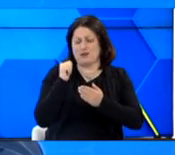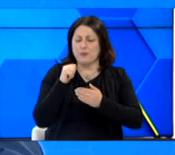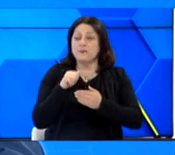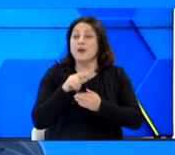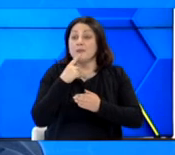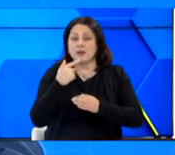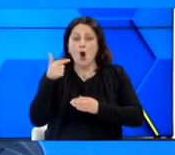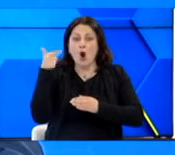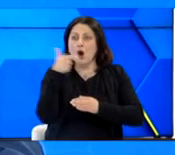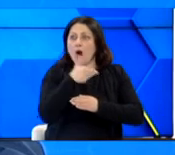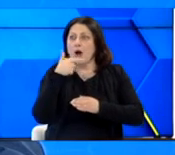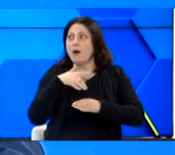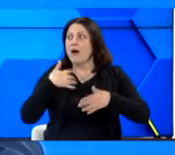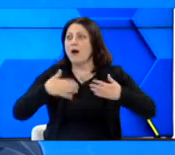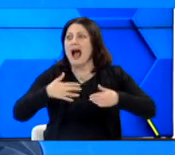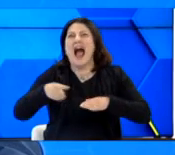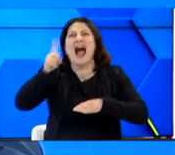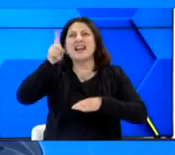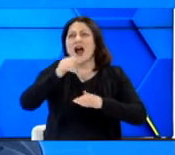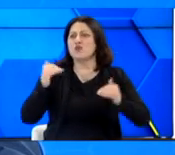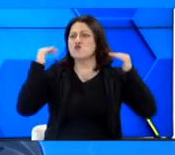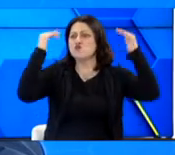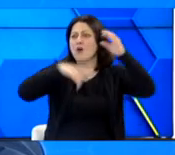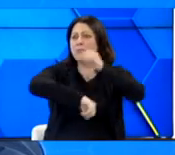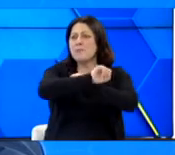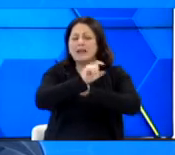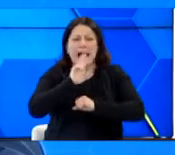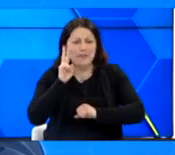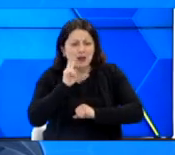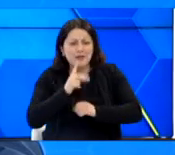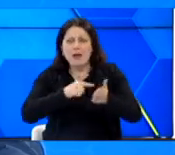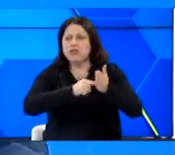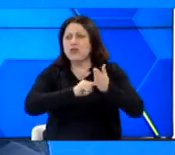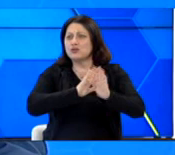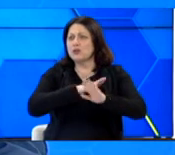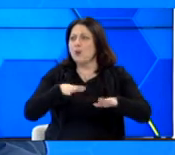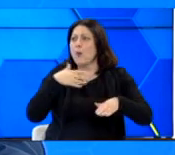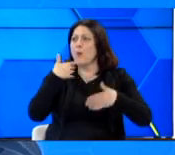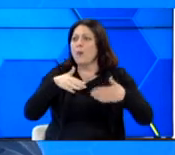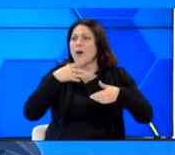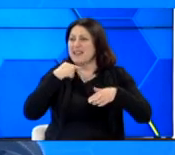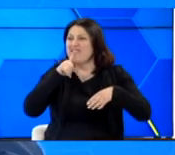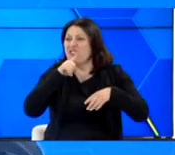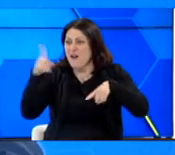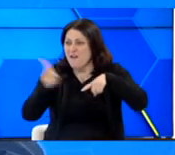Ήταν ένα goal που θα το ζήλευαν και παίχτες μεγάλες κλάσεις. Δηλαδή, να πω ότι τέτοια φάουλα έχει βαλωμέση ας πούμε.